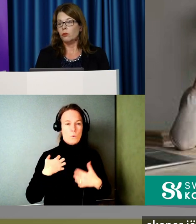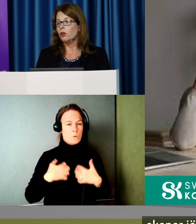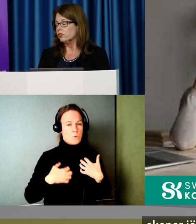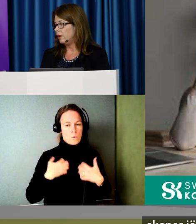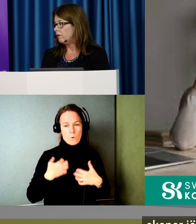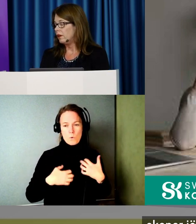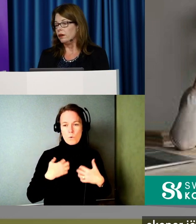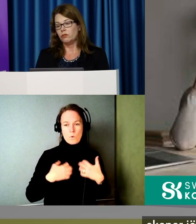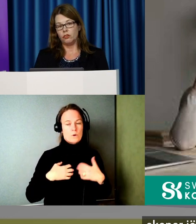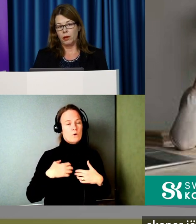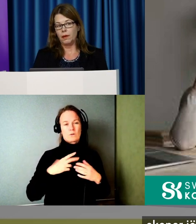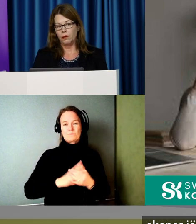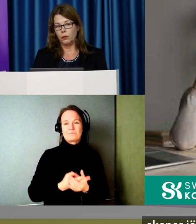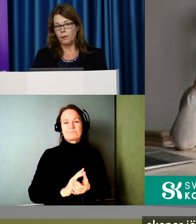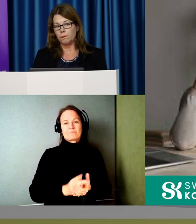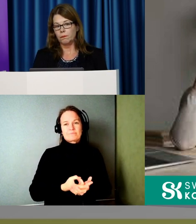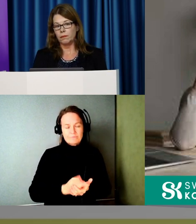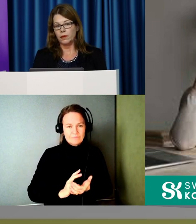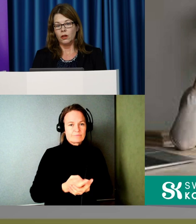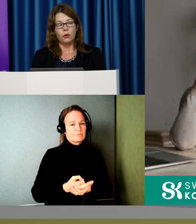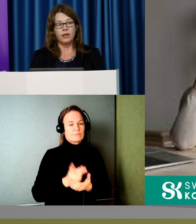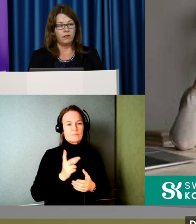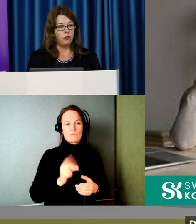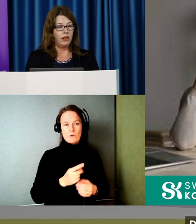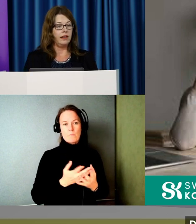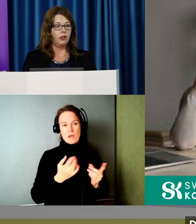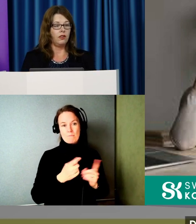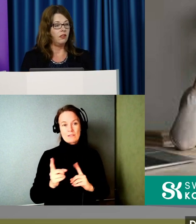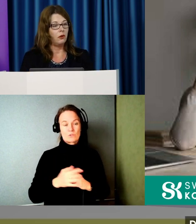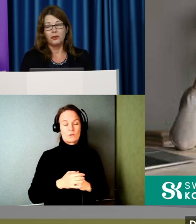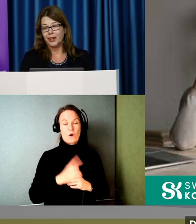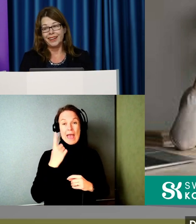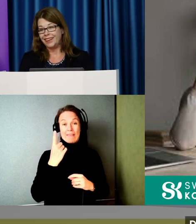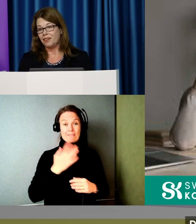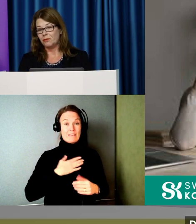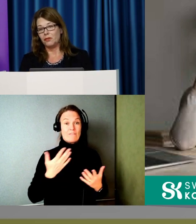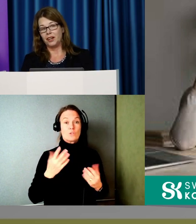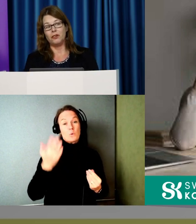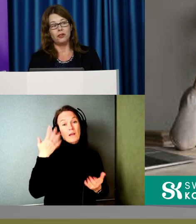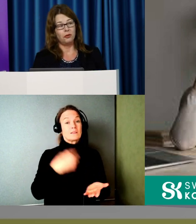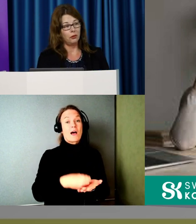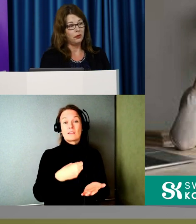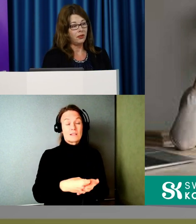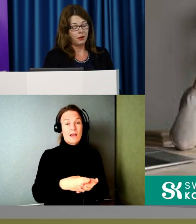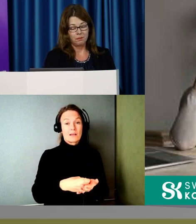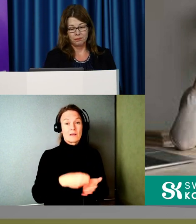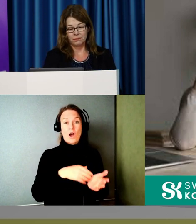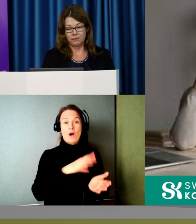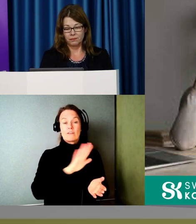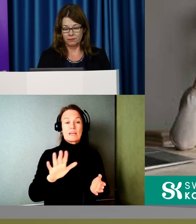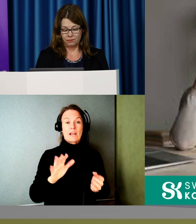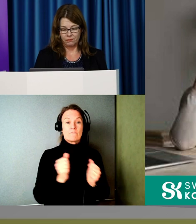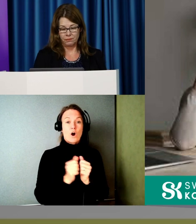sumlösa nätter för de här människorna. Och det enda de vill det är ju faktiskt bara kunna handla av era varor och produkter.